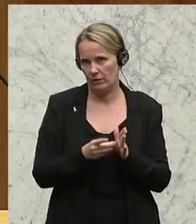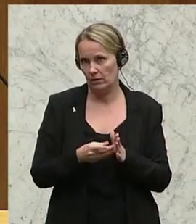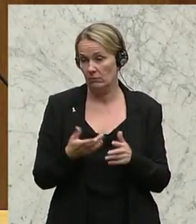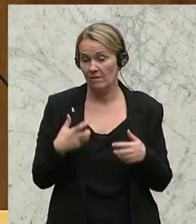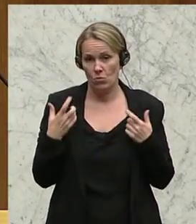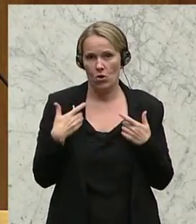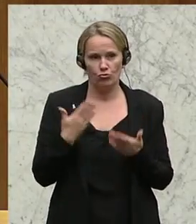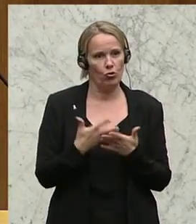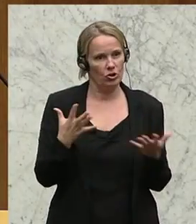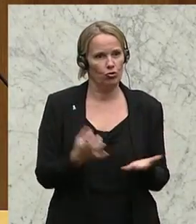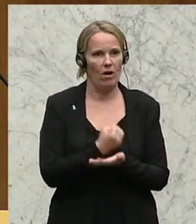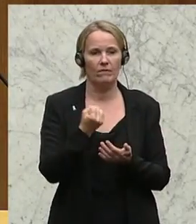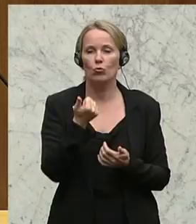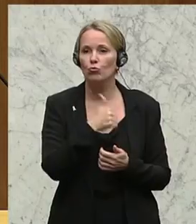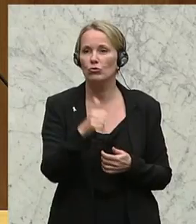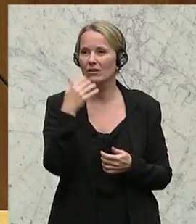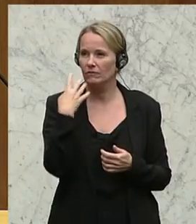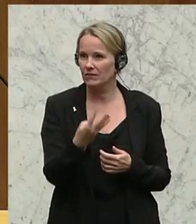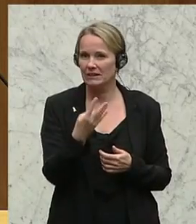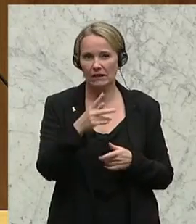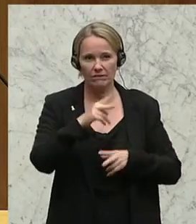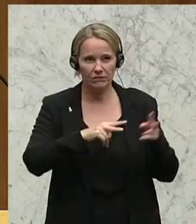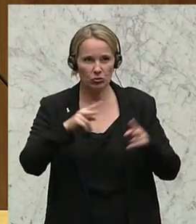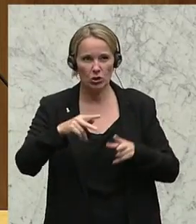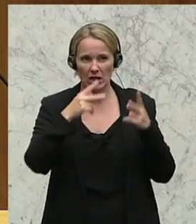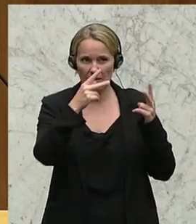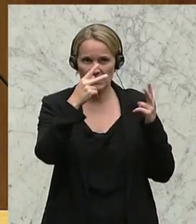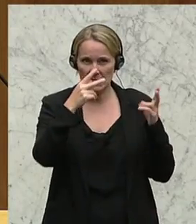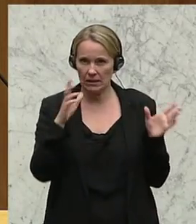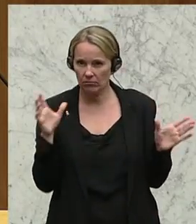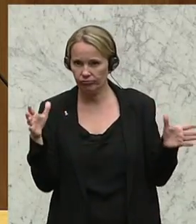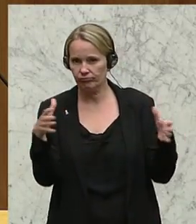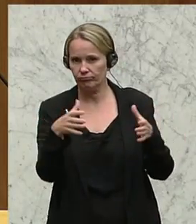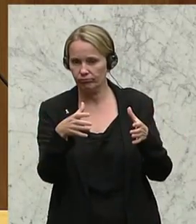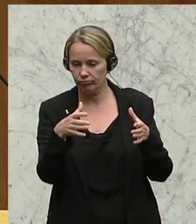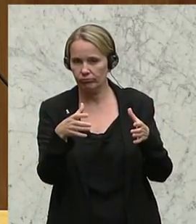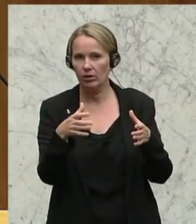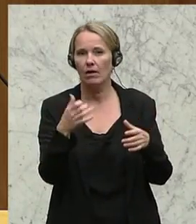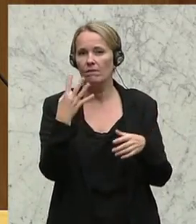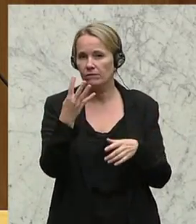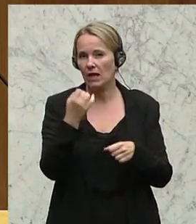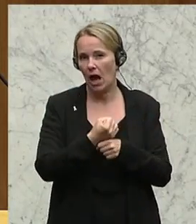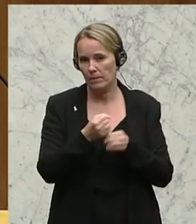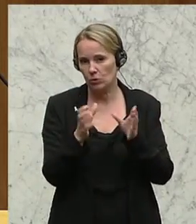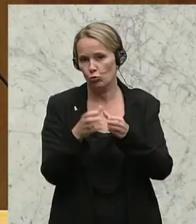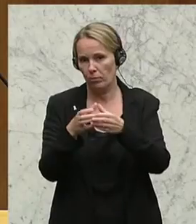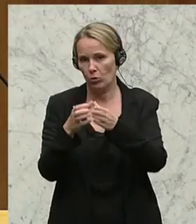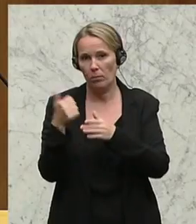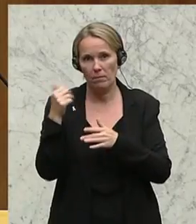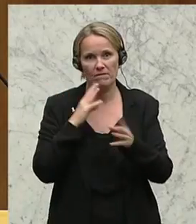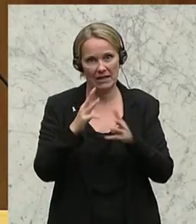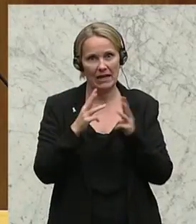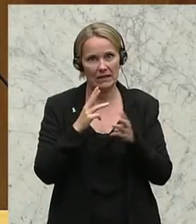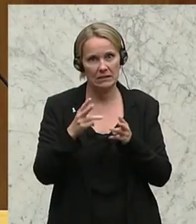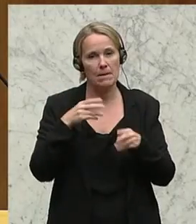mit rund 140 maßgeblichen Stakeholdern in vier Arbeitsgruppen im Verkehrsministerium das auch sehr